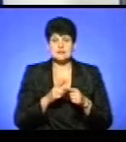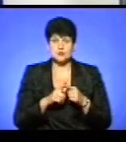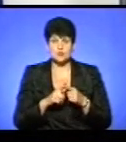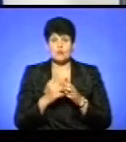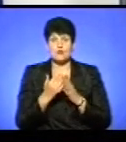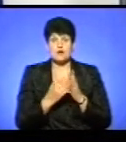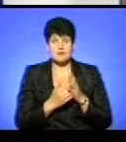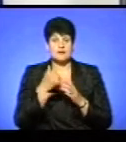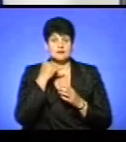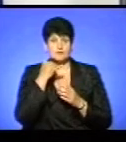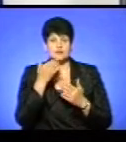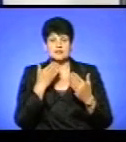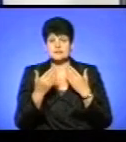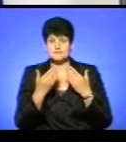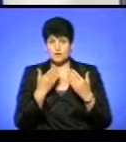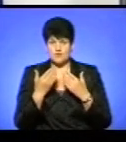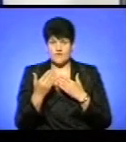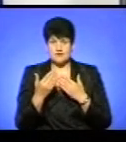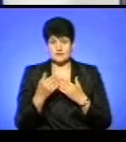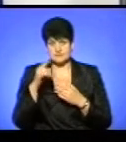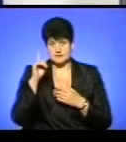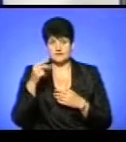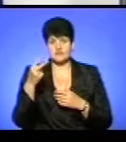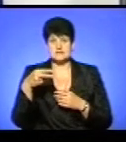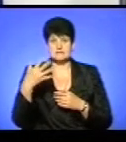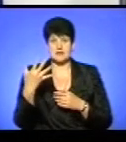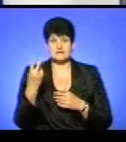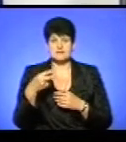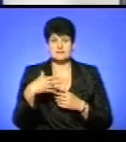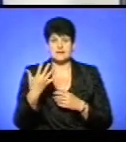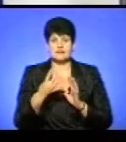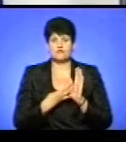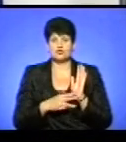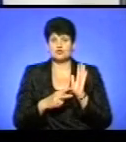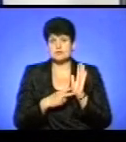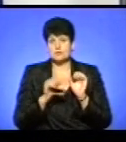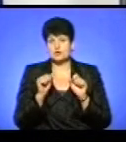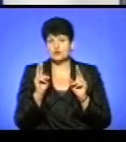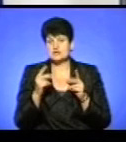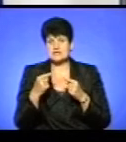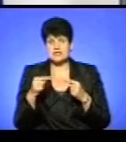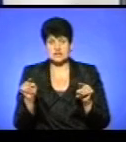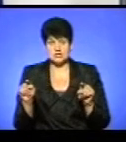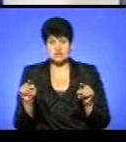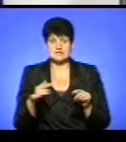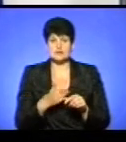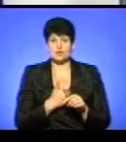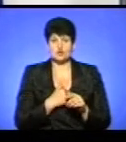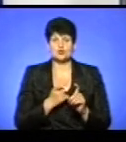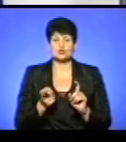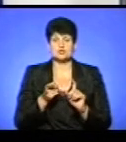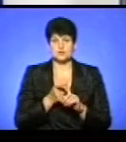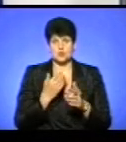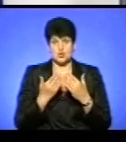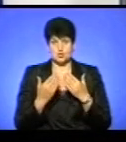то телефон для спілкування відомий 25 25 97, можливо, хтось інший з глядачів захоче долучитися до